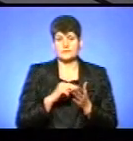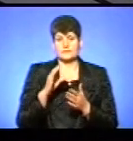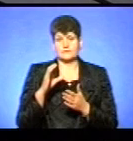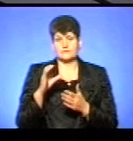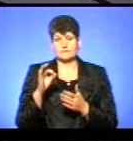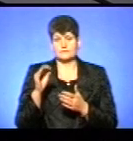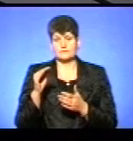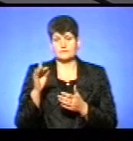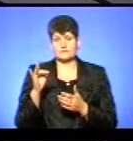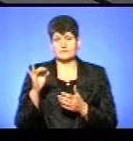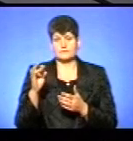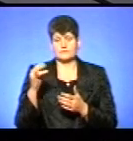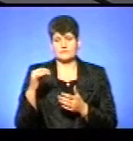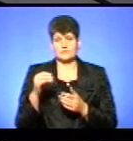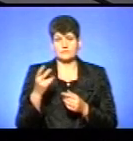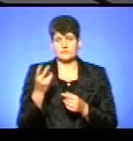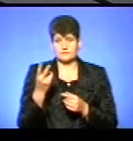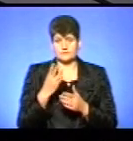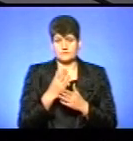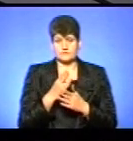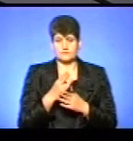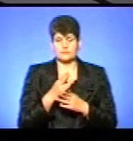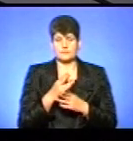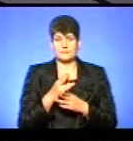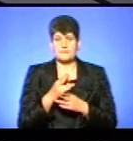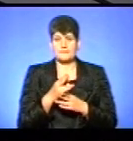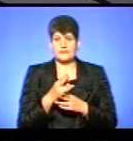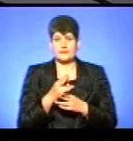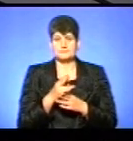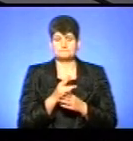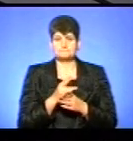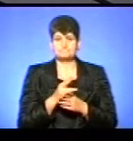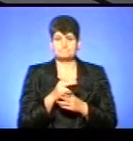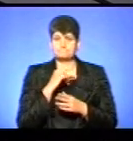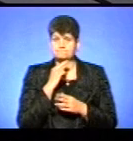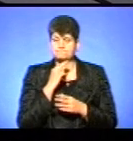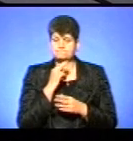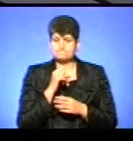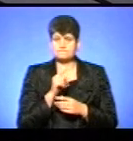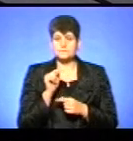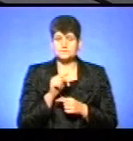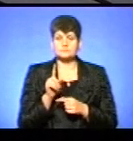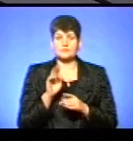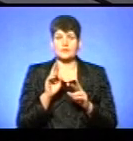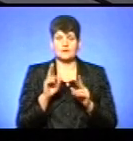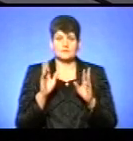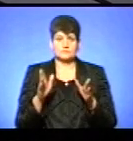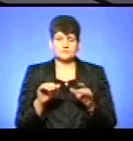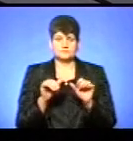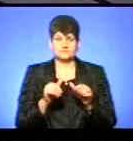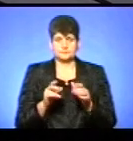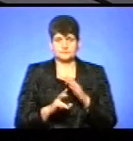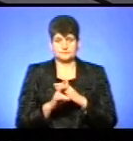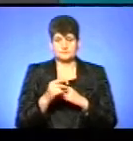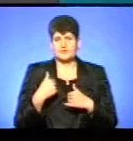І обох у них є застереження. Тобто певні застереження того, як буде формуватися церква.